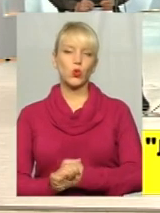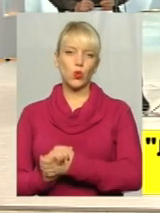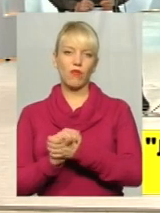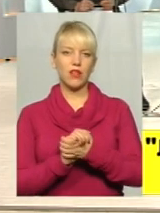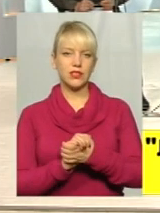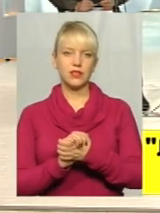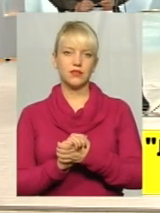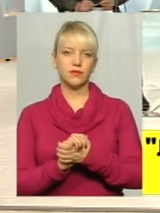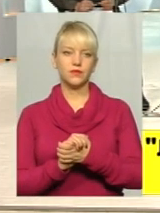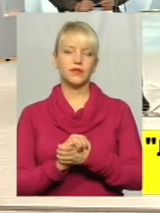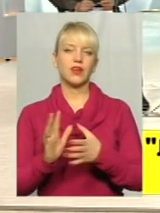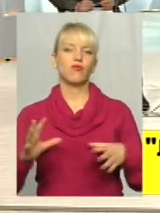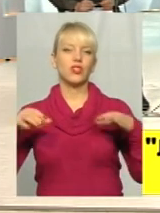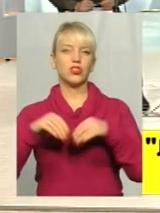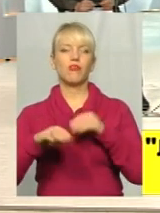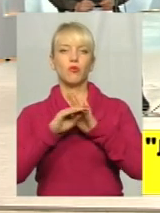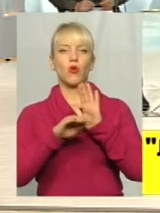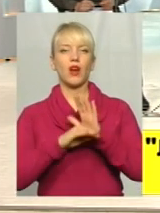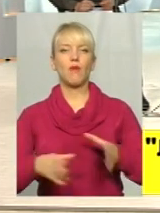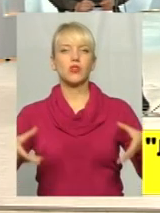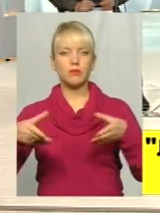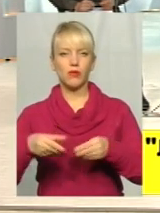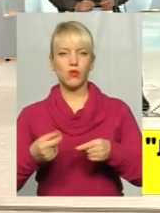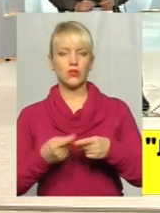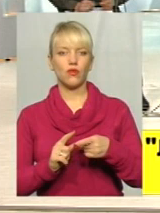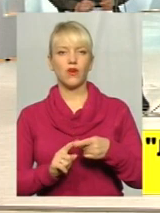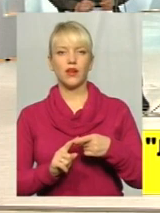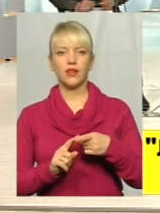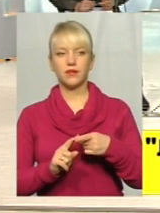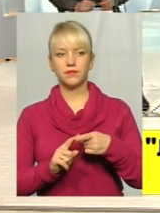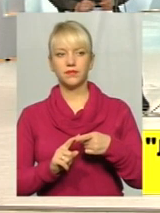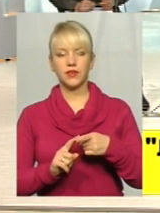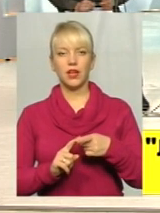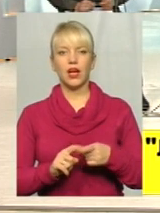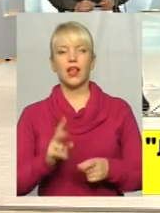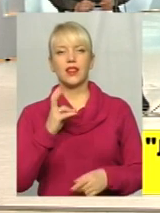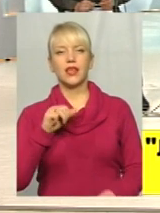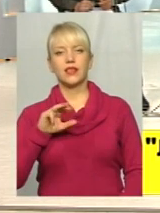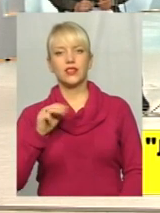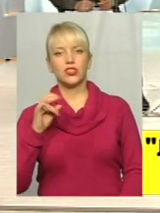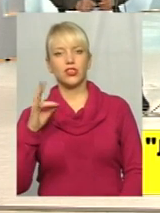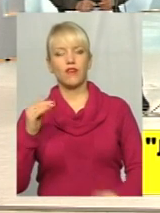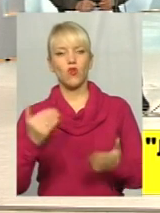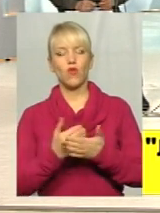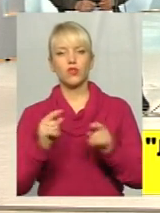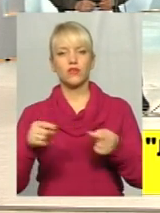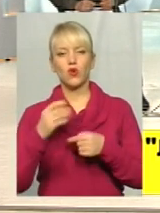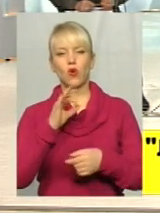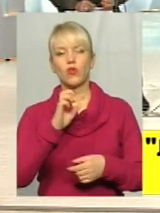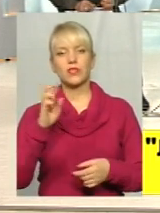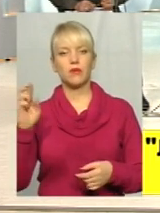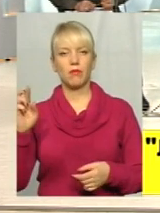війшли в програму співфінансування. Зокрема, в Некішині новостворене ОСББ